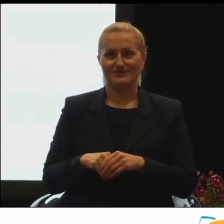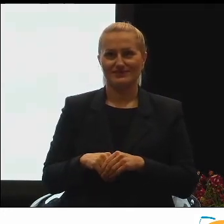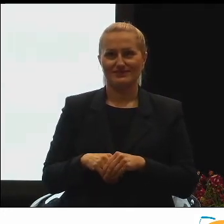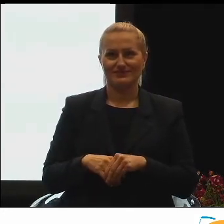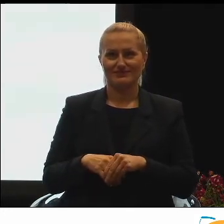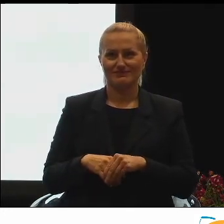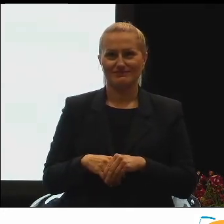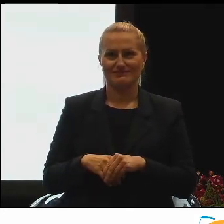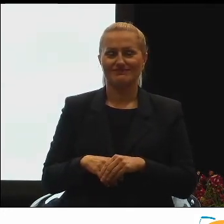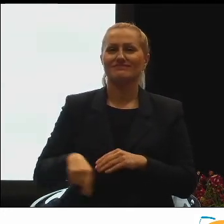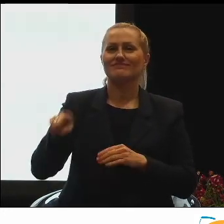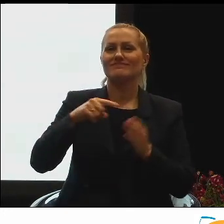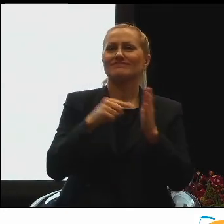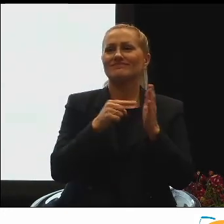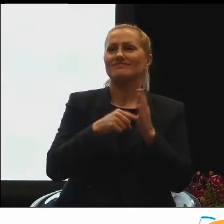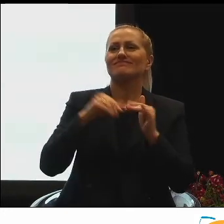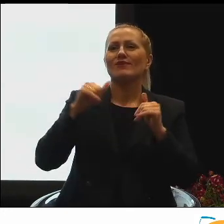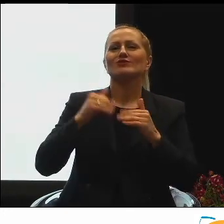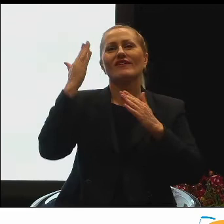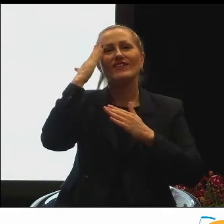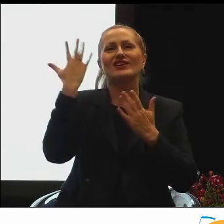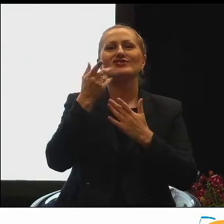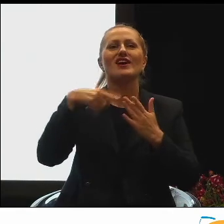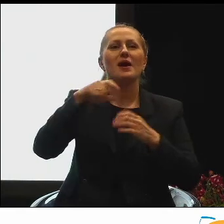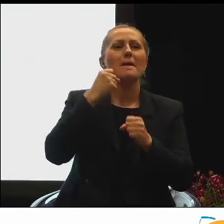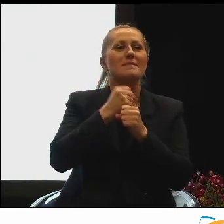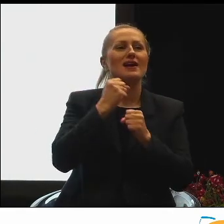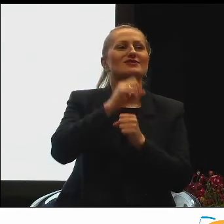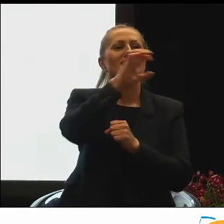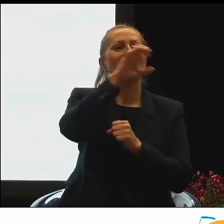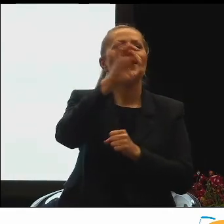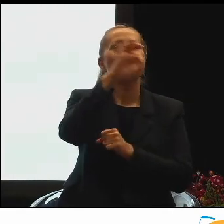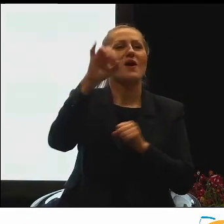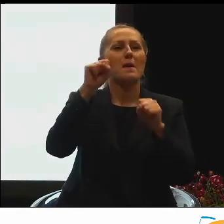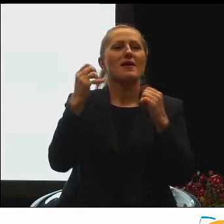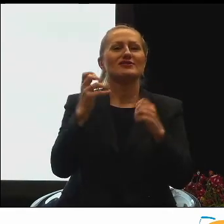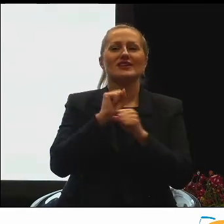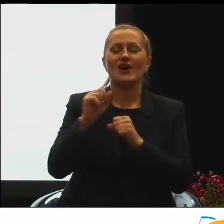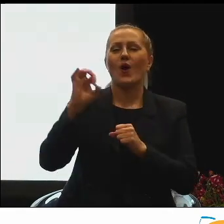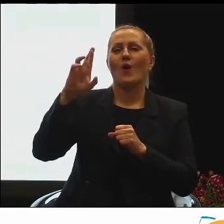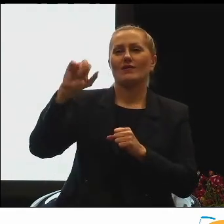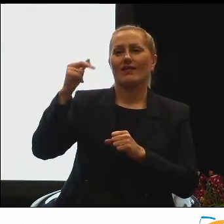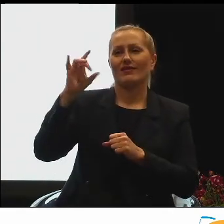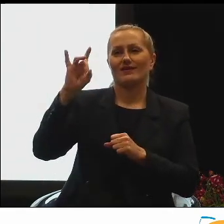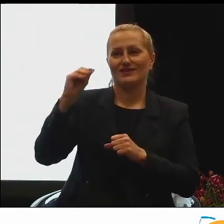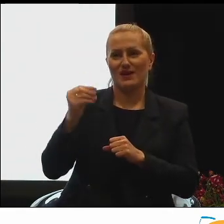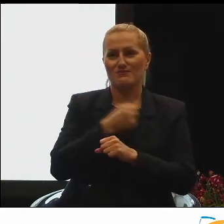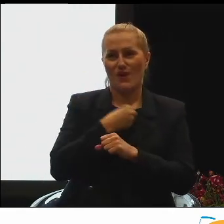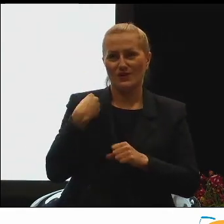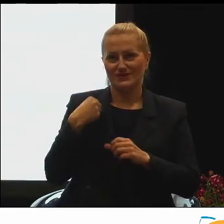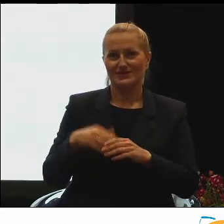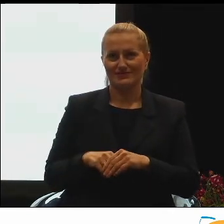Już nawet można się zorientować, gdzie siedzą pracownicy i pracownicy banku. Orange Polska również.